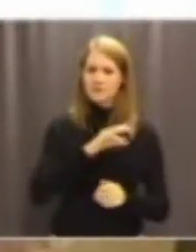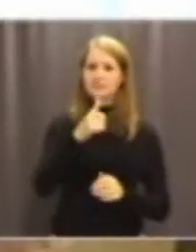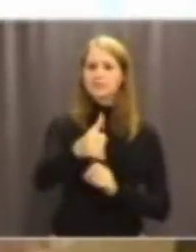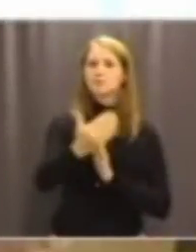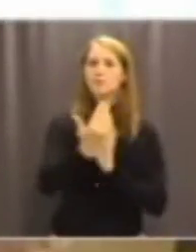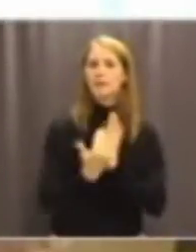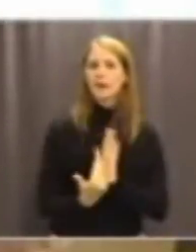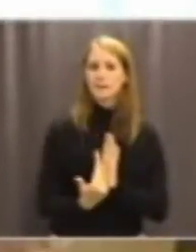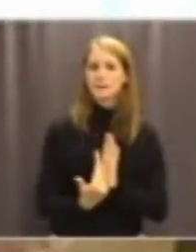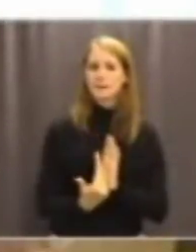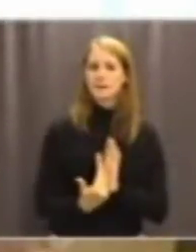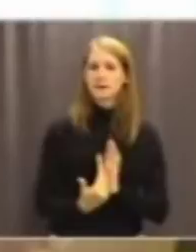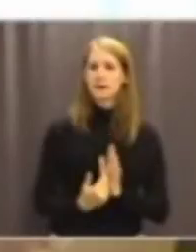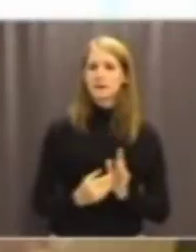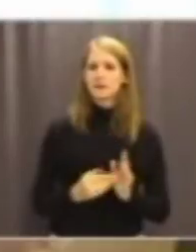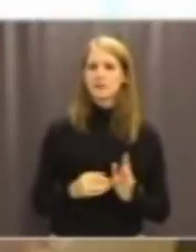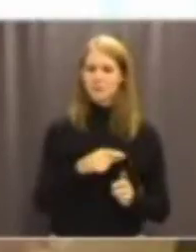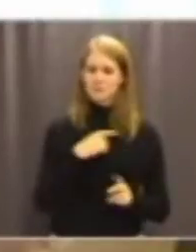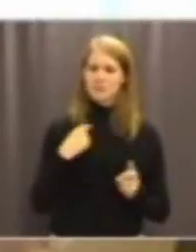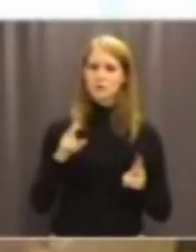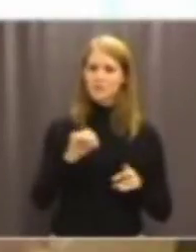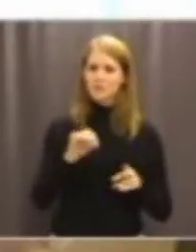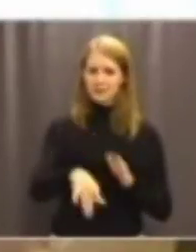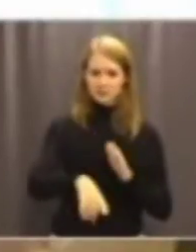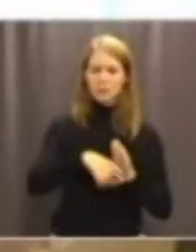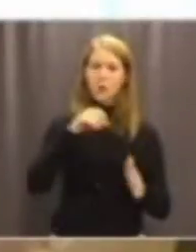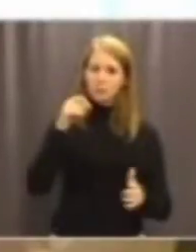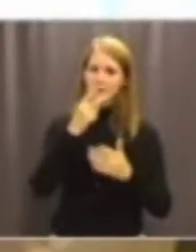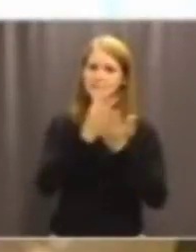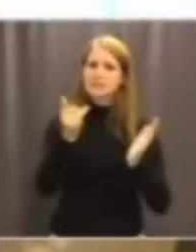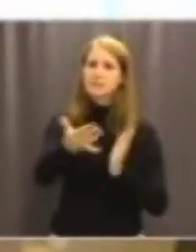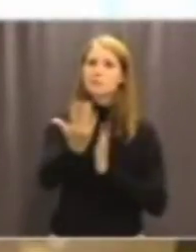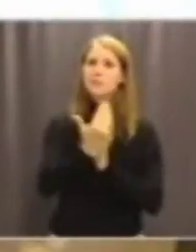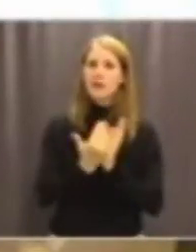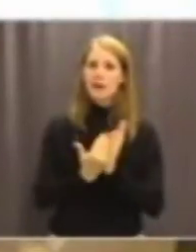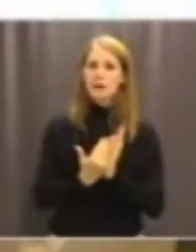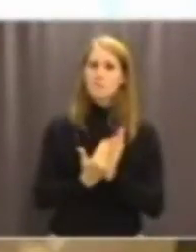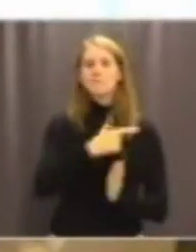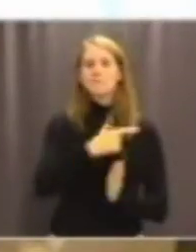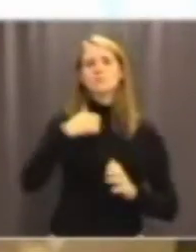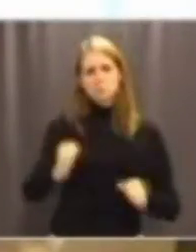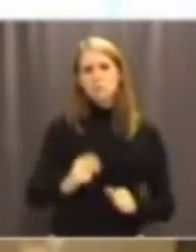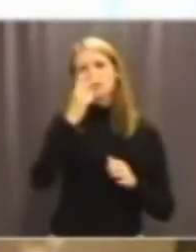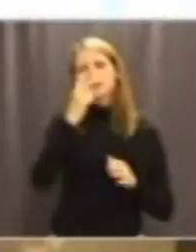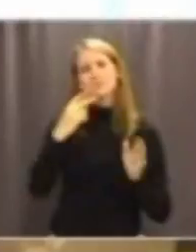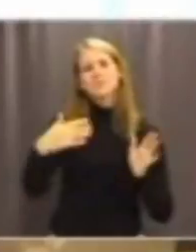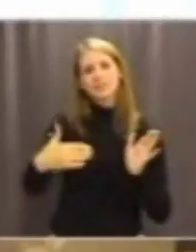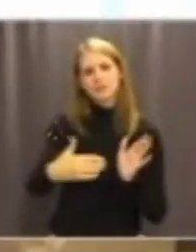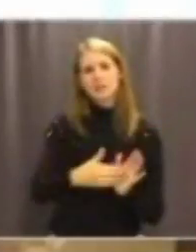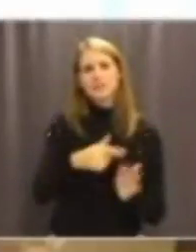och som vi också genom att lyfta dem i programmet måste se till att vi kan